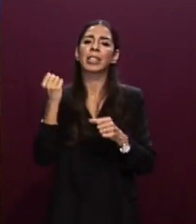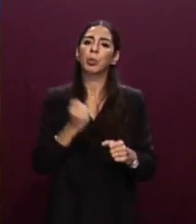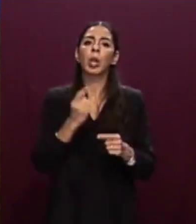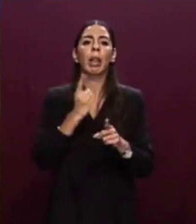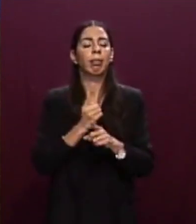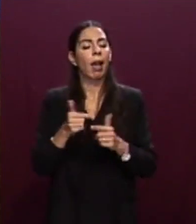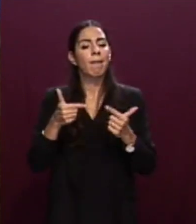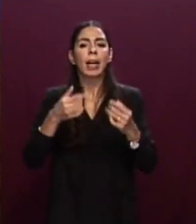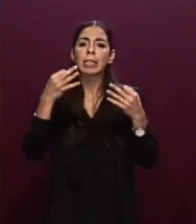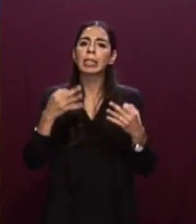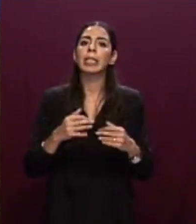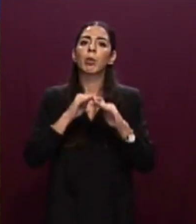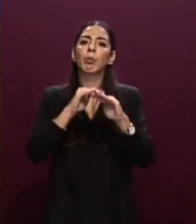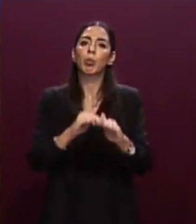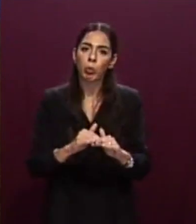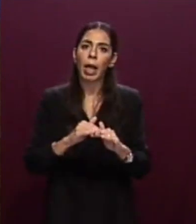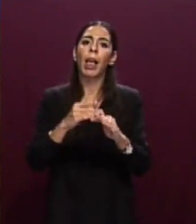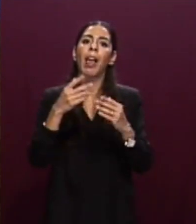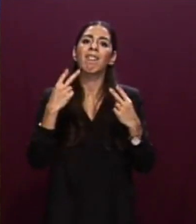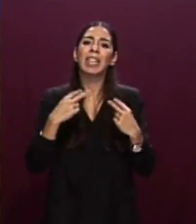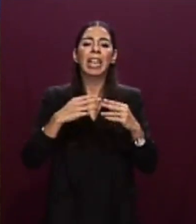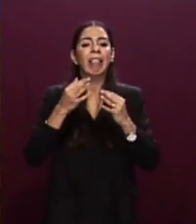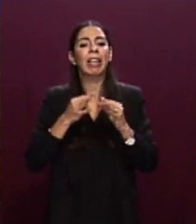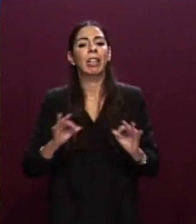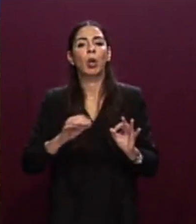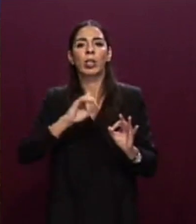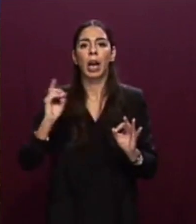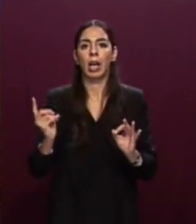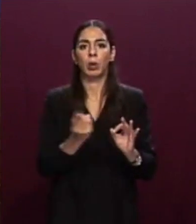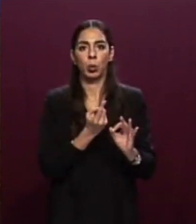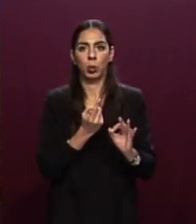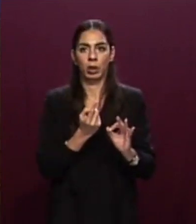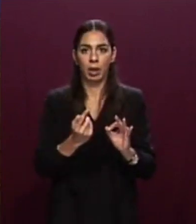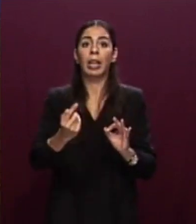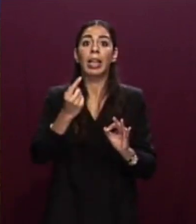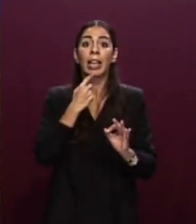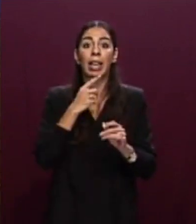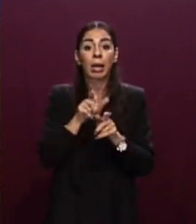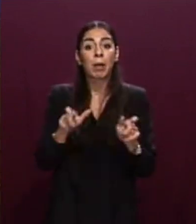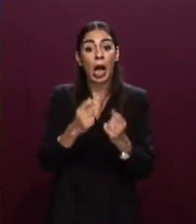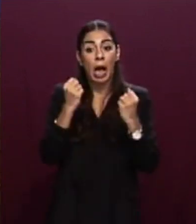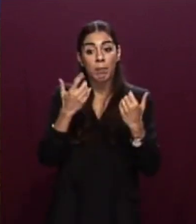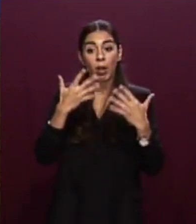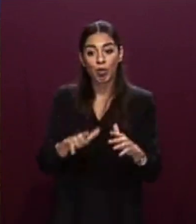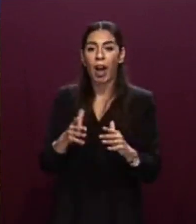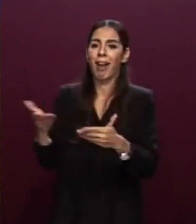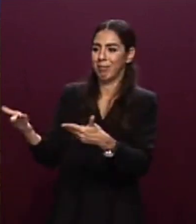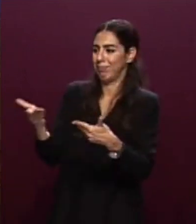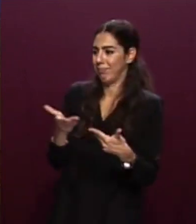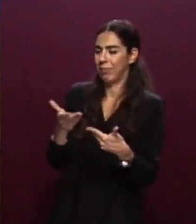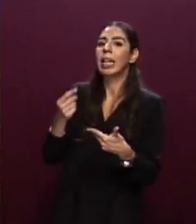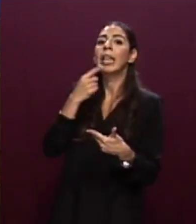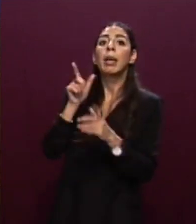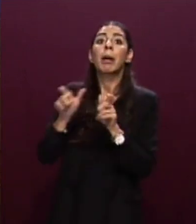vita adeguate appunto dignitose a tutti, a chi è accolto e chi accoglie. L'attenzione alla dignità